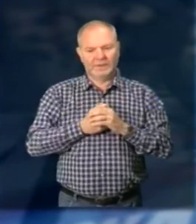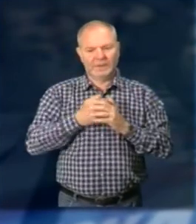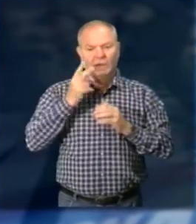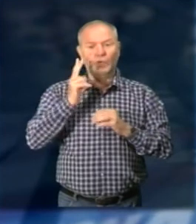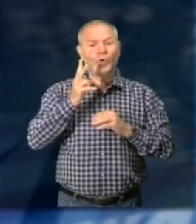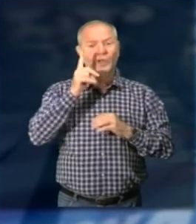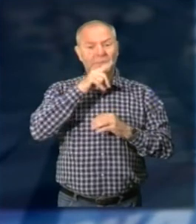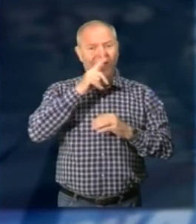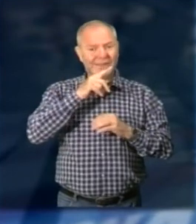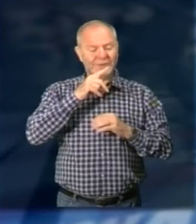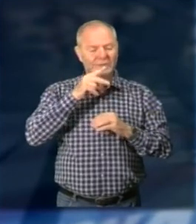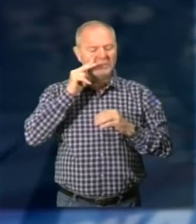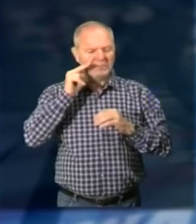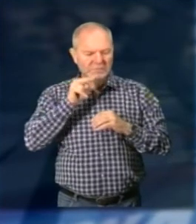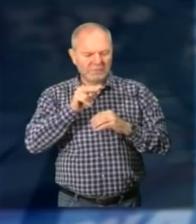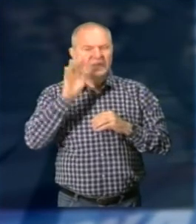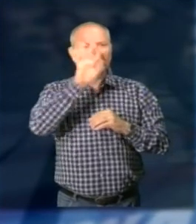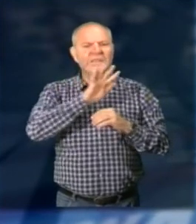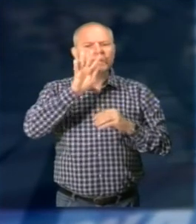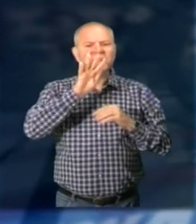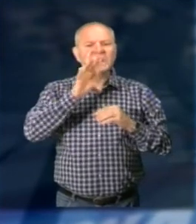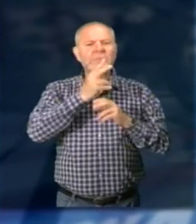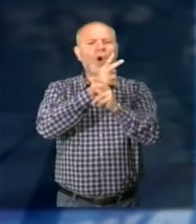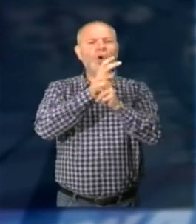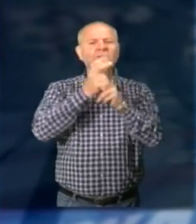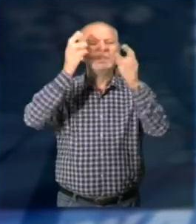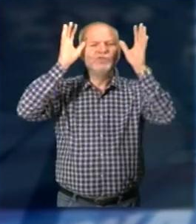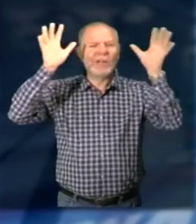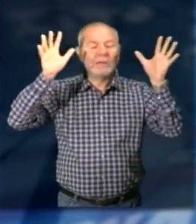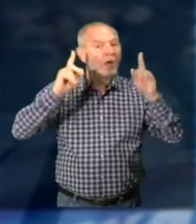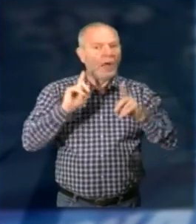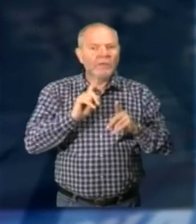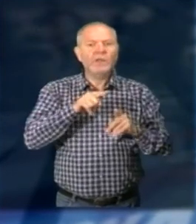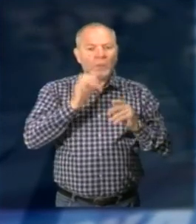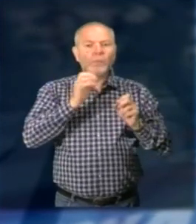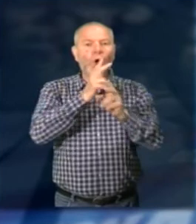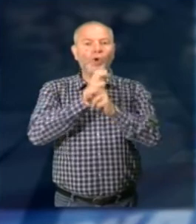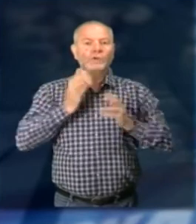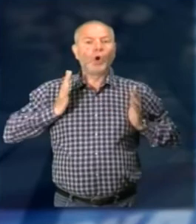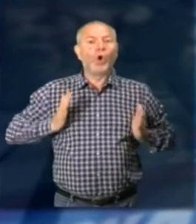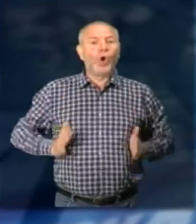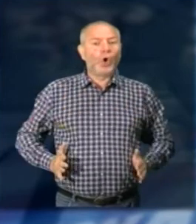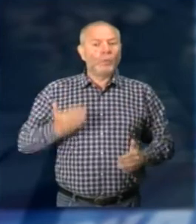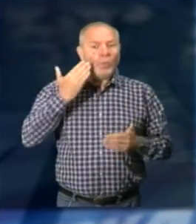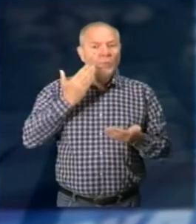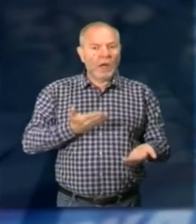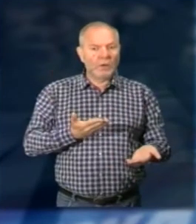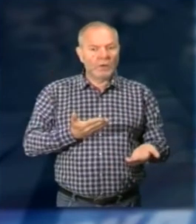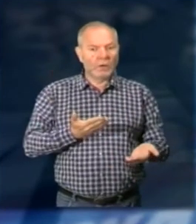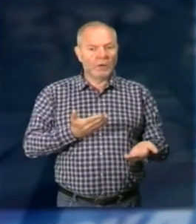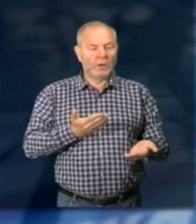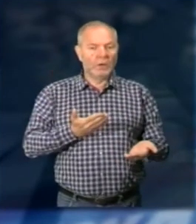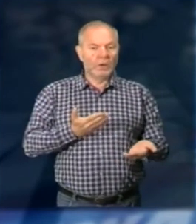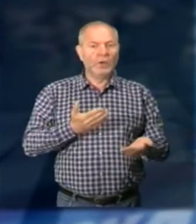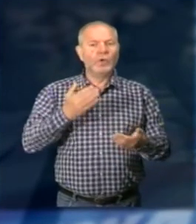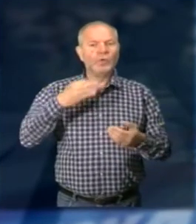12 marzo Quelle che inizialmente da lontano erano state scambiate per ossa di un cervo Alla fine si erano purtroppo rivelate Essere dei resti umani Erano state